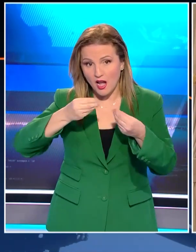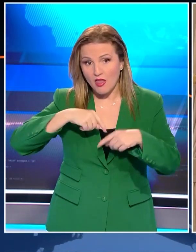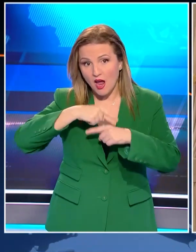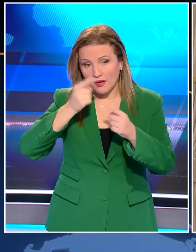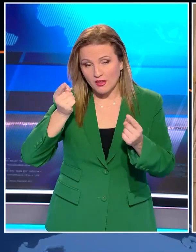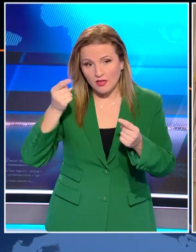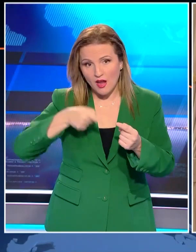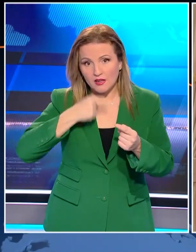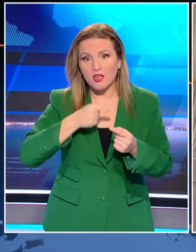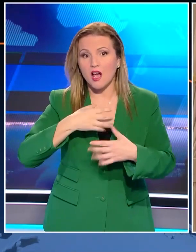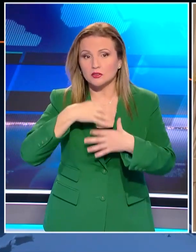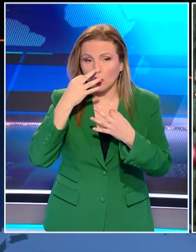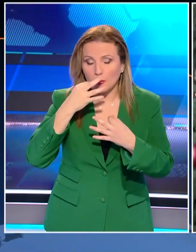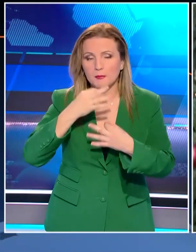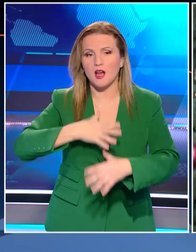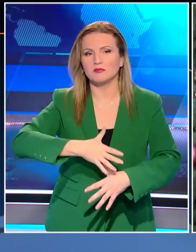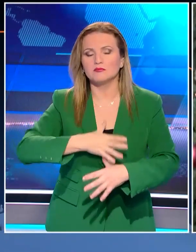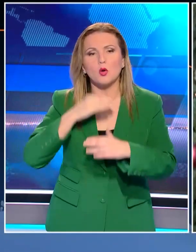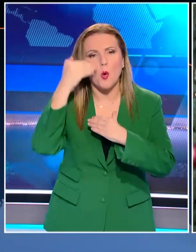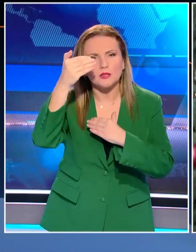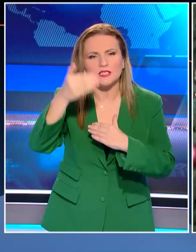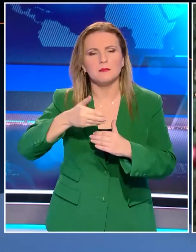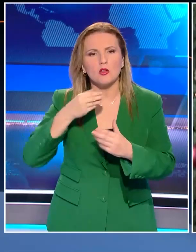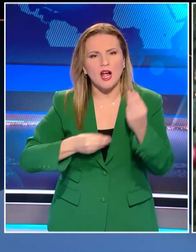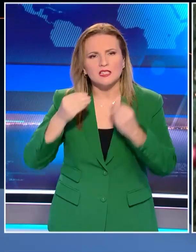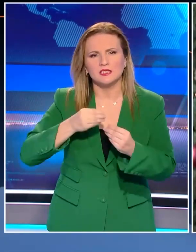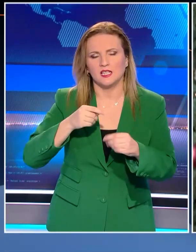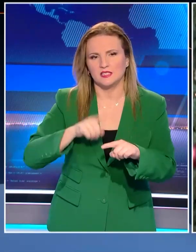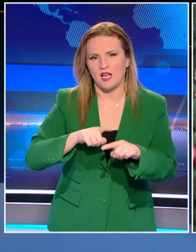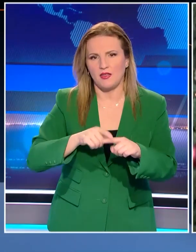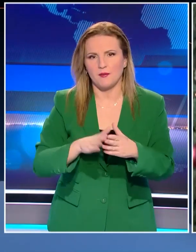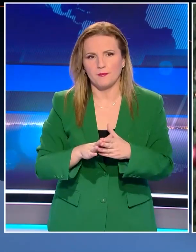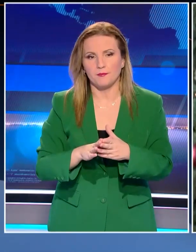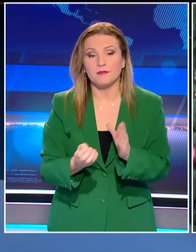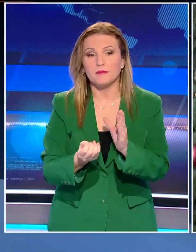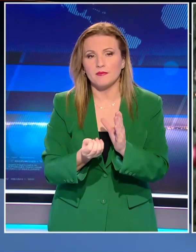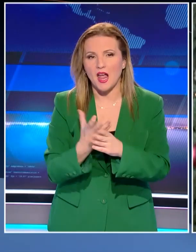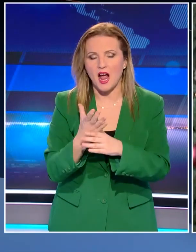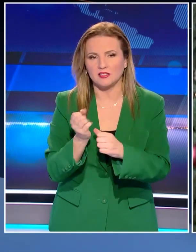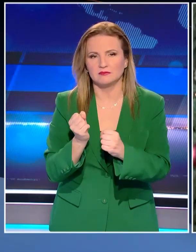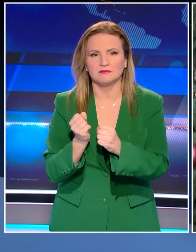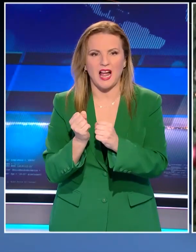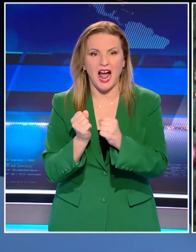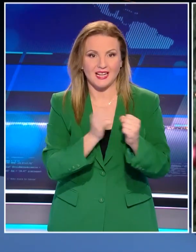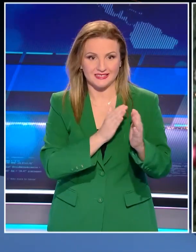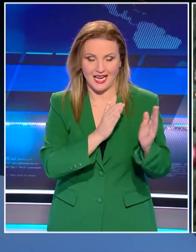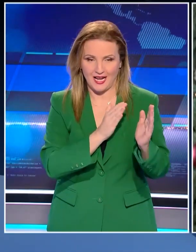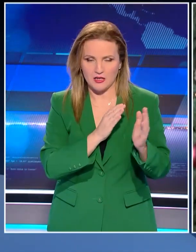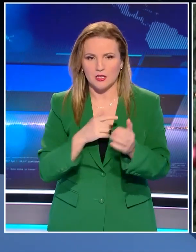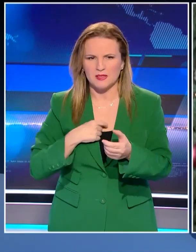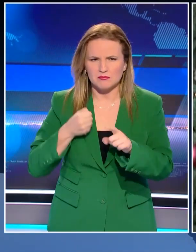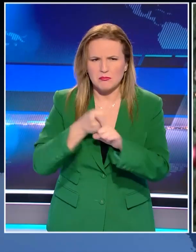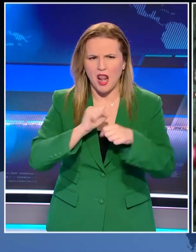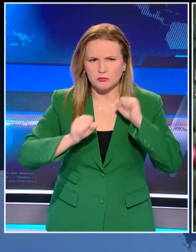αξιοπρέπεια και προοπτική για την πατρίδα μας. Η νέα αριστερά θα παλέψει, ώστε να μετατρέψουμε τις δυσκολίες σε